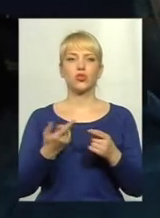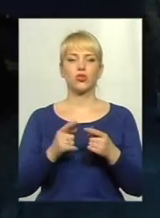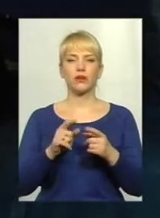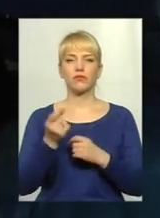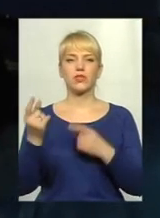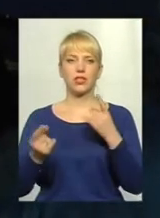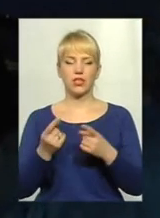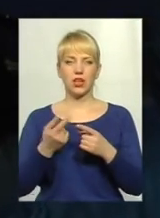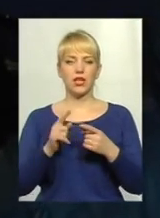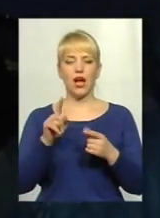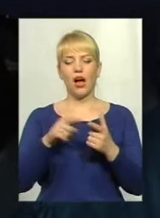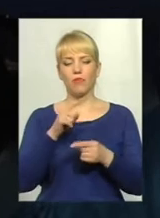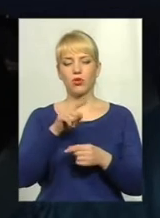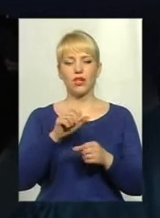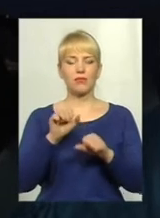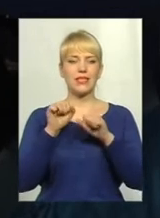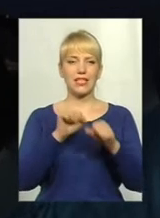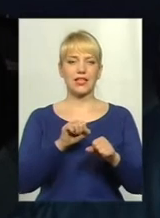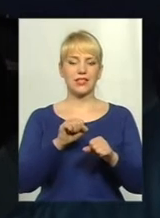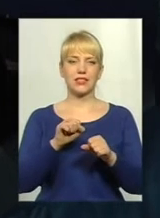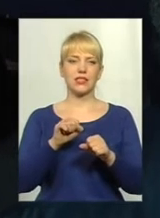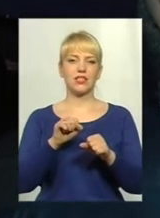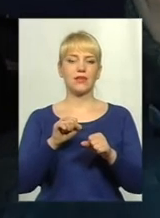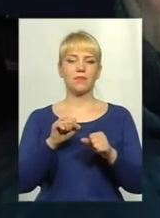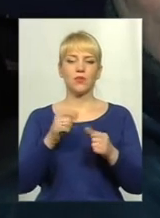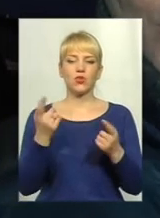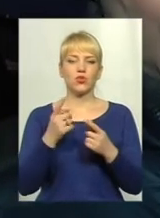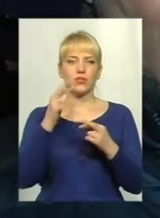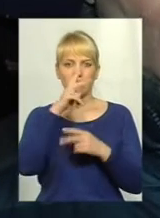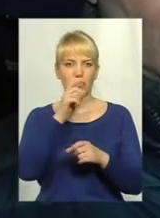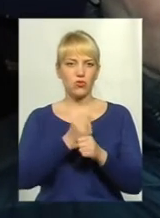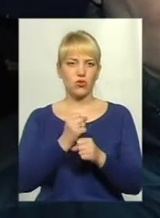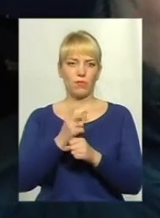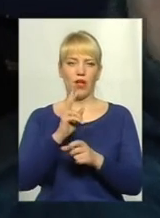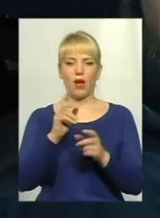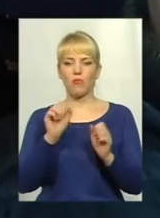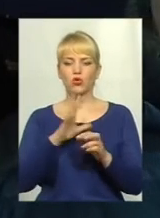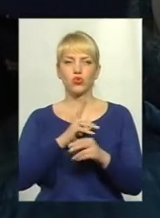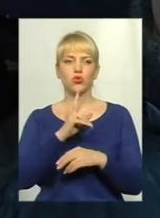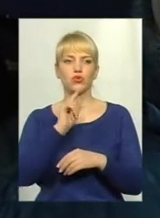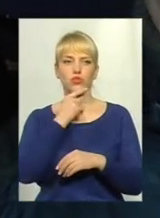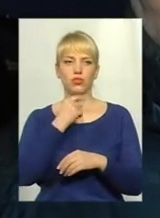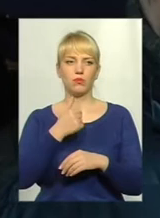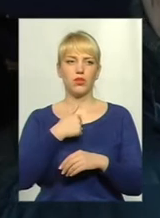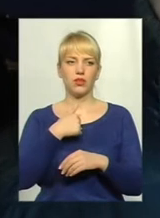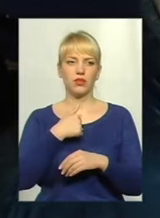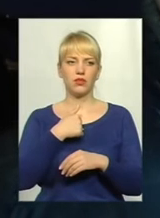Або там захисні спорудини неправильно зроблені, або хтось на цьому закономивав. Мені просто